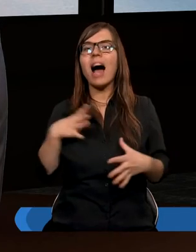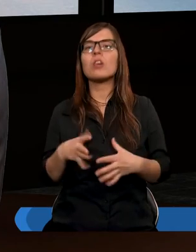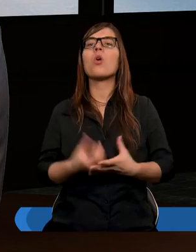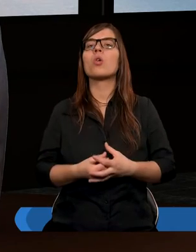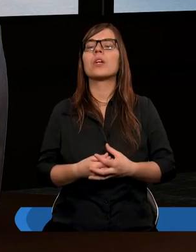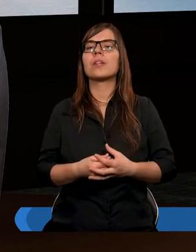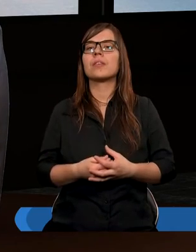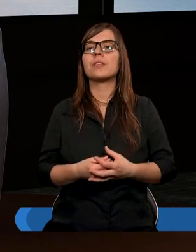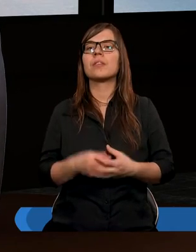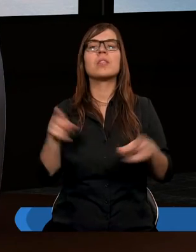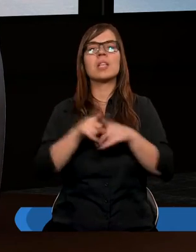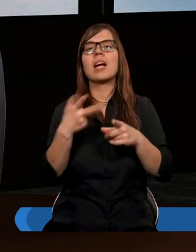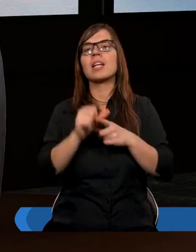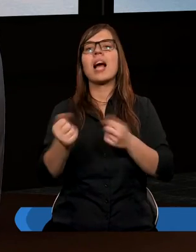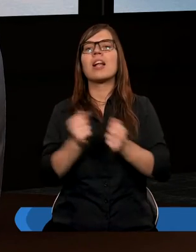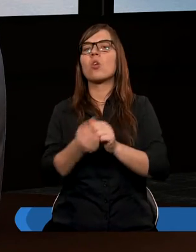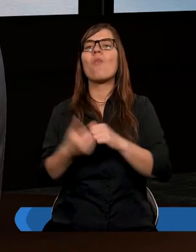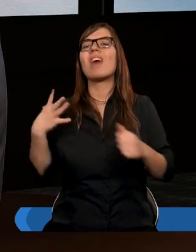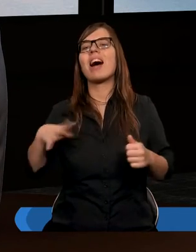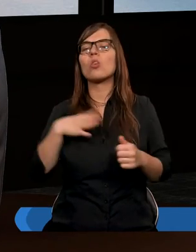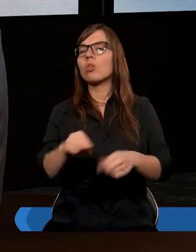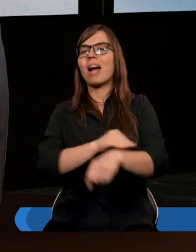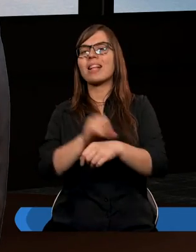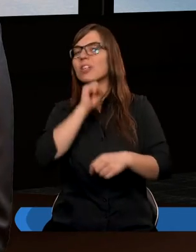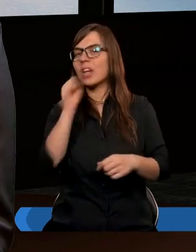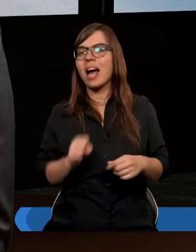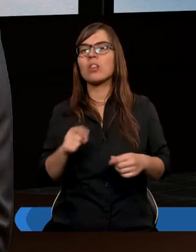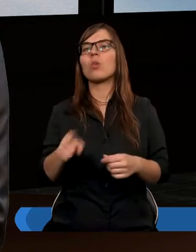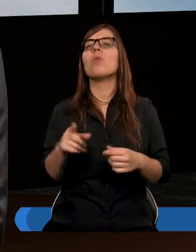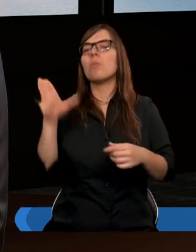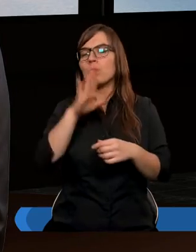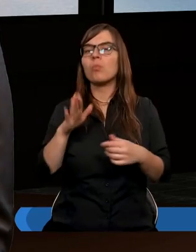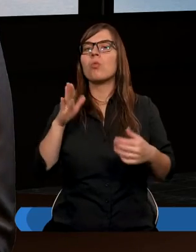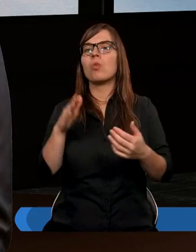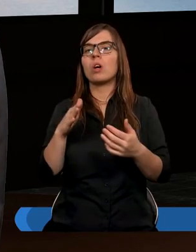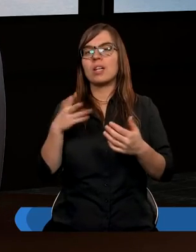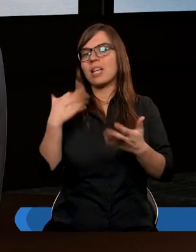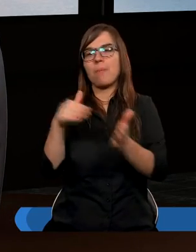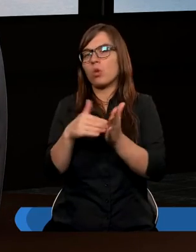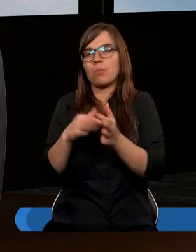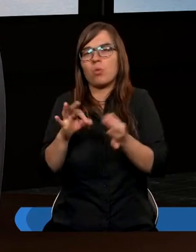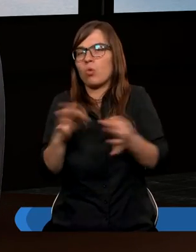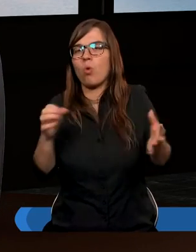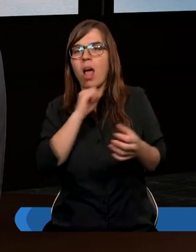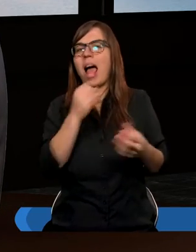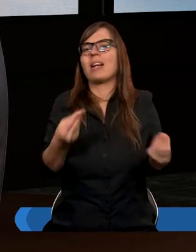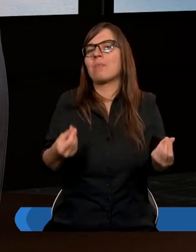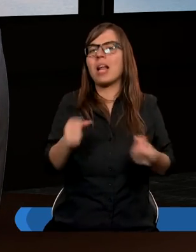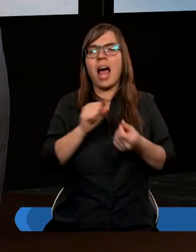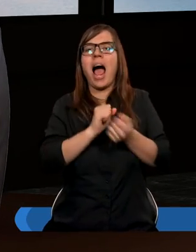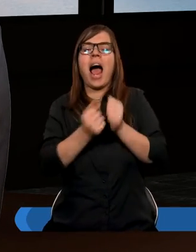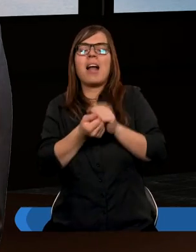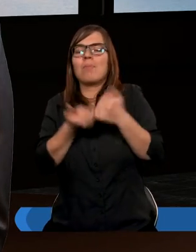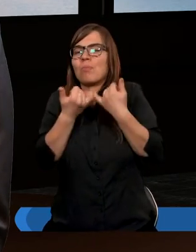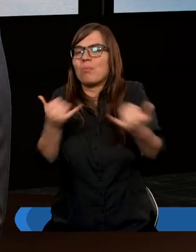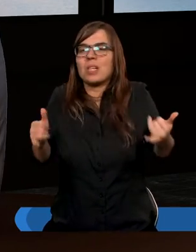Bożych nie są wartością materialną żadną bo czyż Pan Bóg potrzebuje złota albo pieniędzy albo